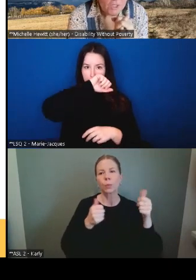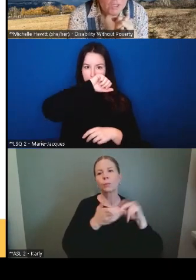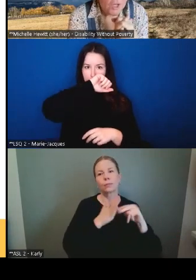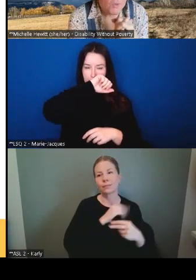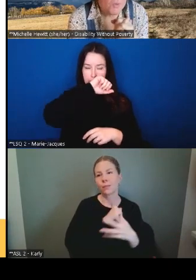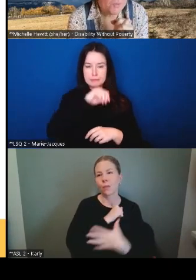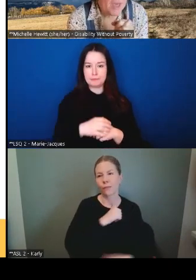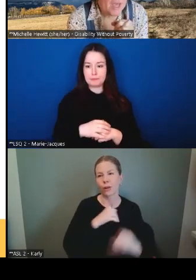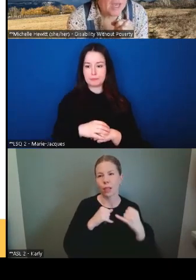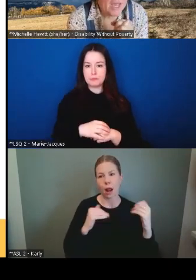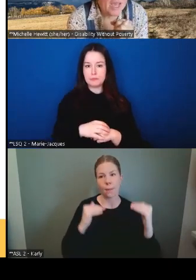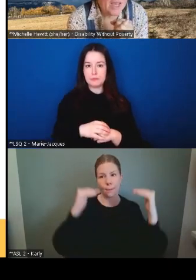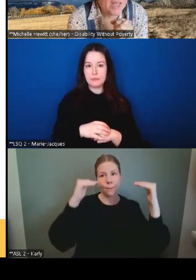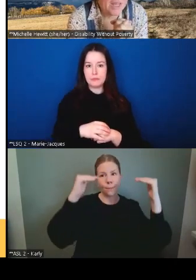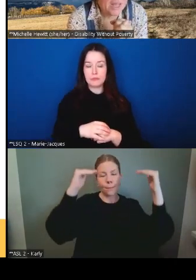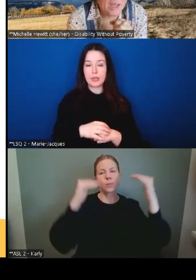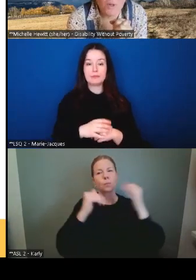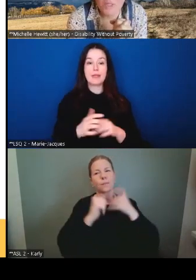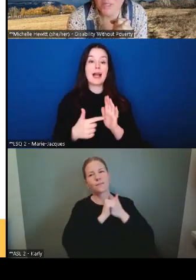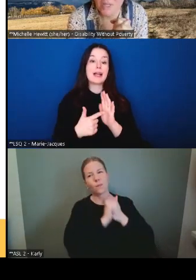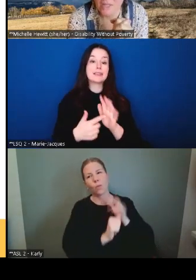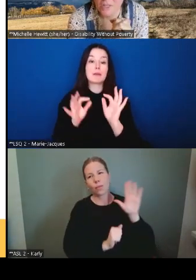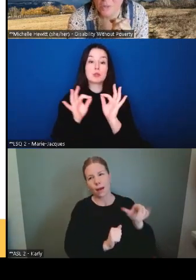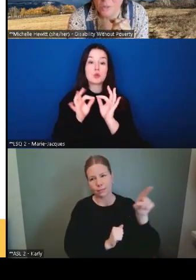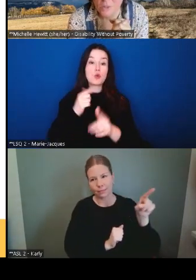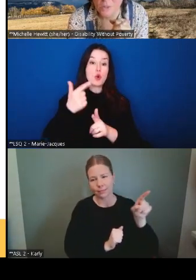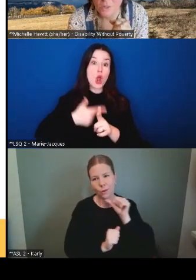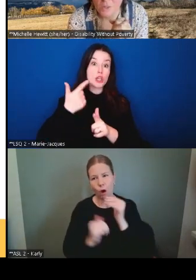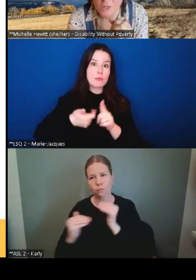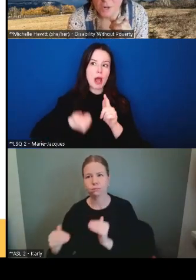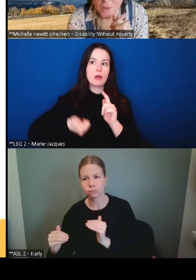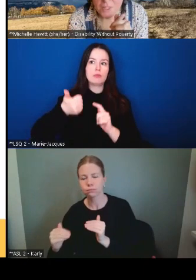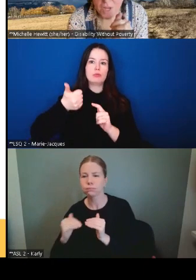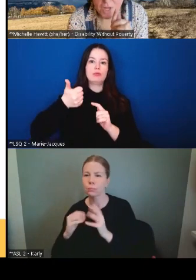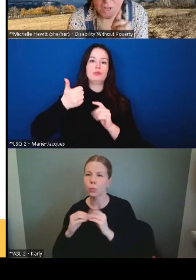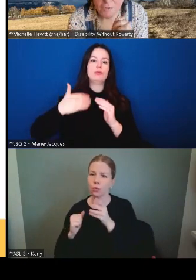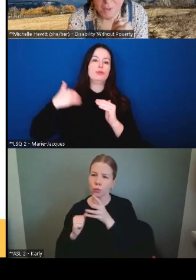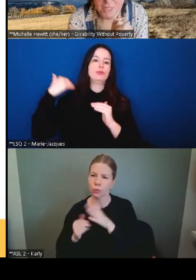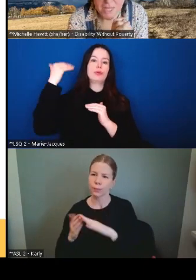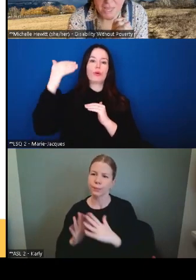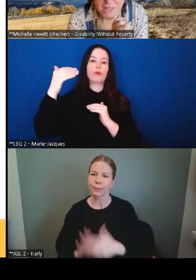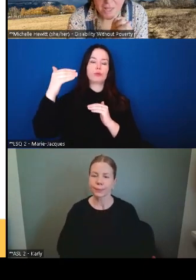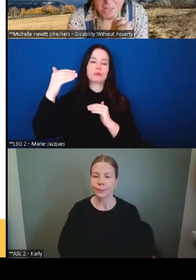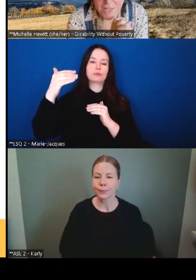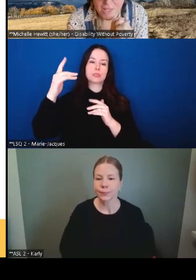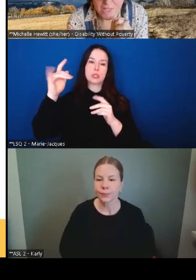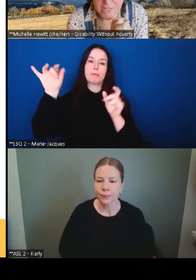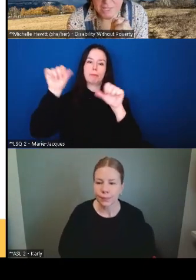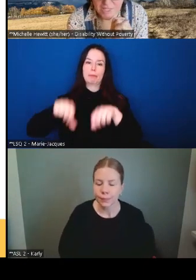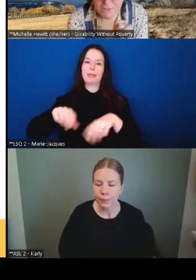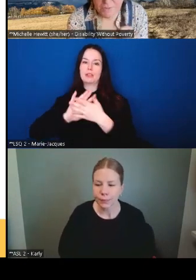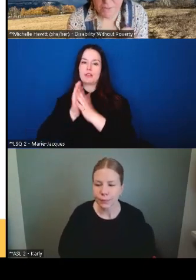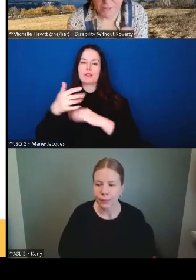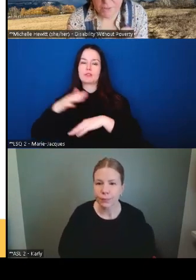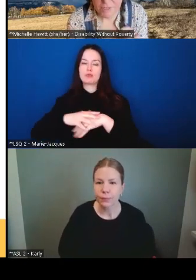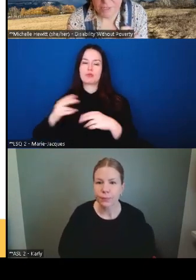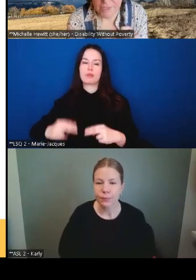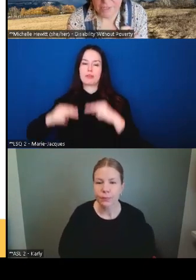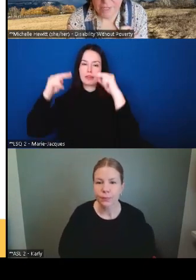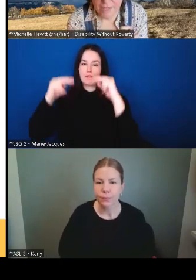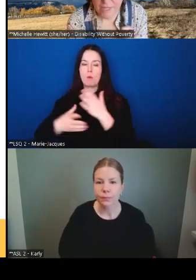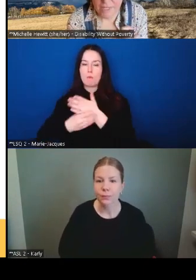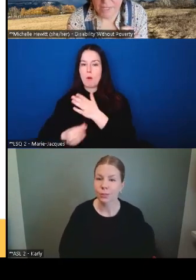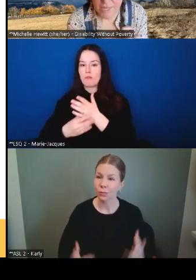ils examinent le prix du logement qui, généralement, fait augmenter le seuil de pauvreté. Et donc, j'aimerais